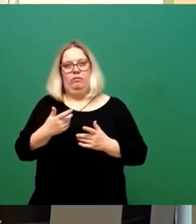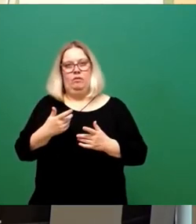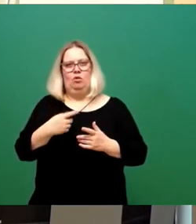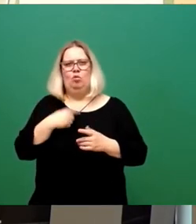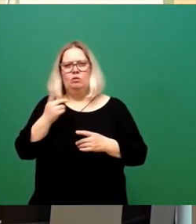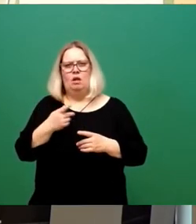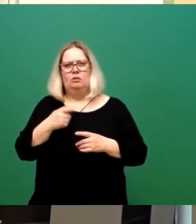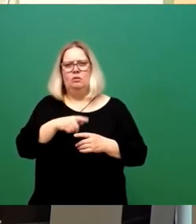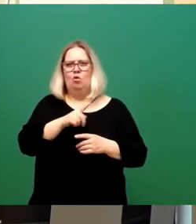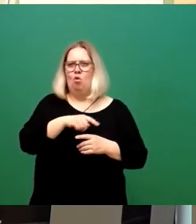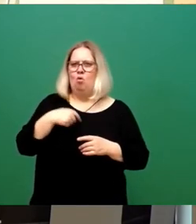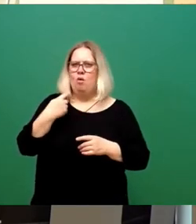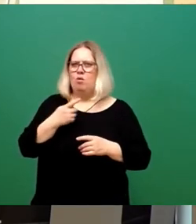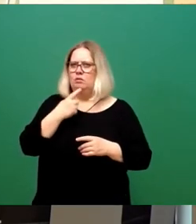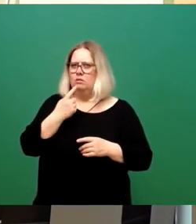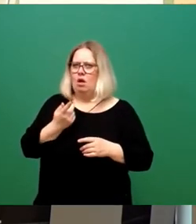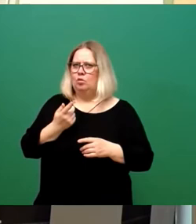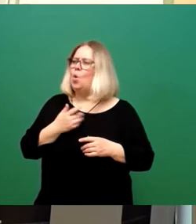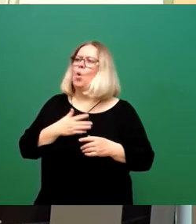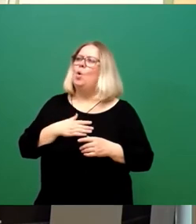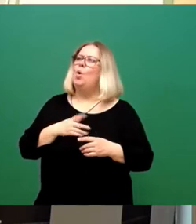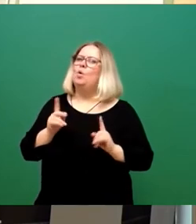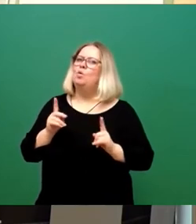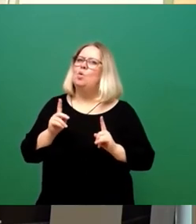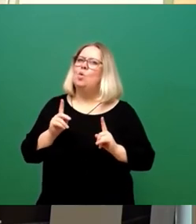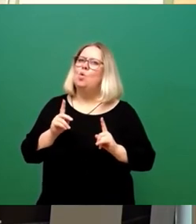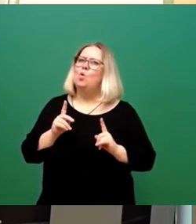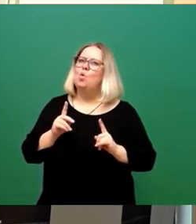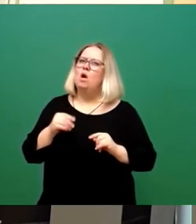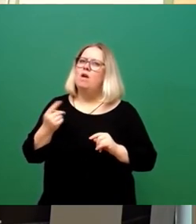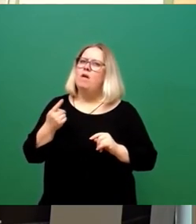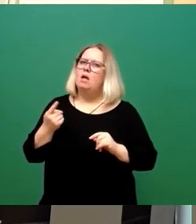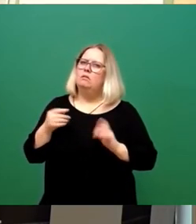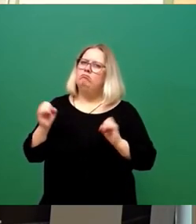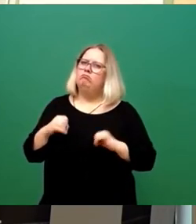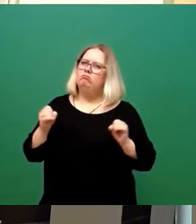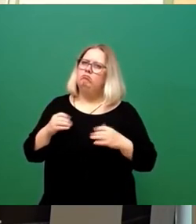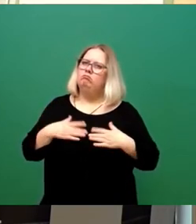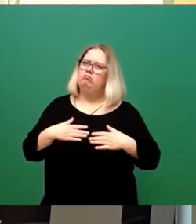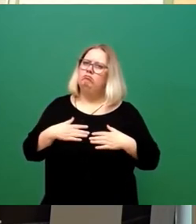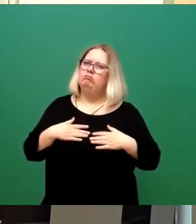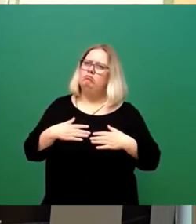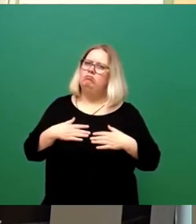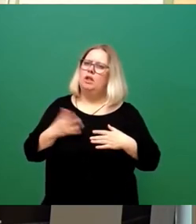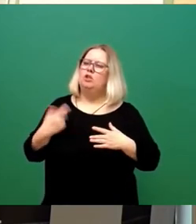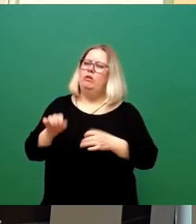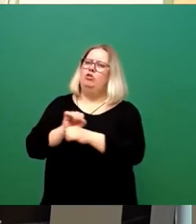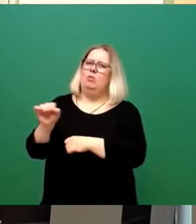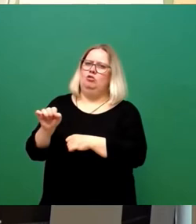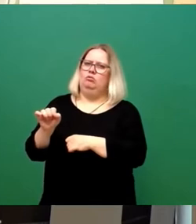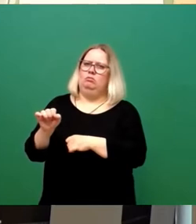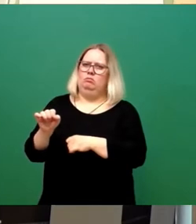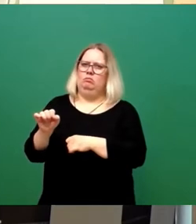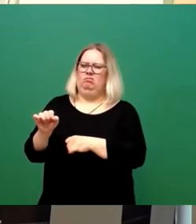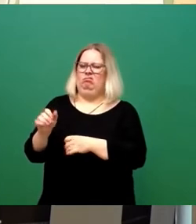Oberbürgermeister hin und sagt, nö, auch wenn ihr jetzt das Einvernehmen erklärt habt, ich widerspreche dem. Zumindest ist das erklärt worden.